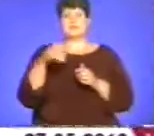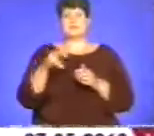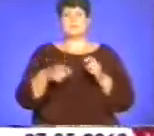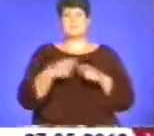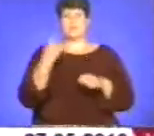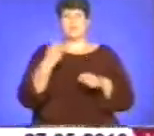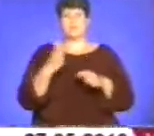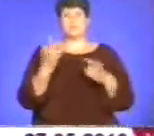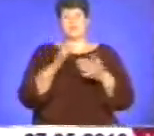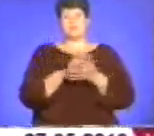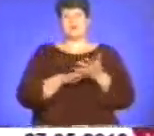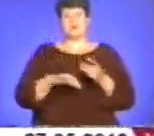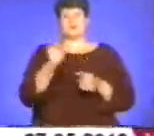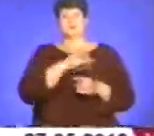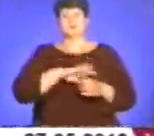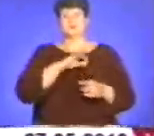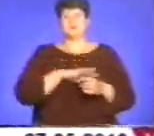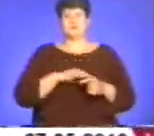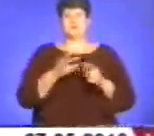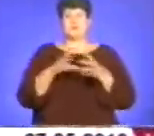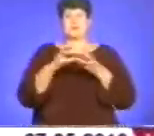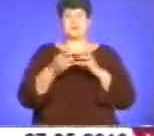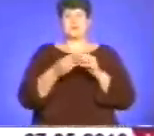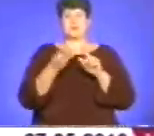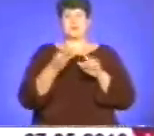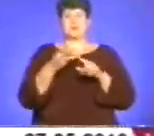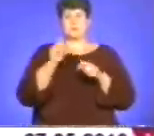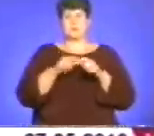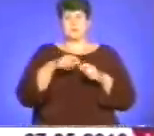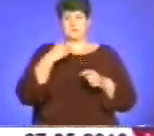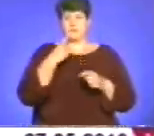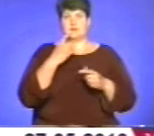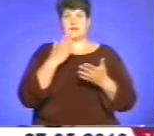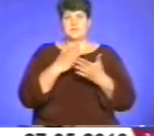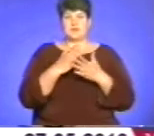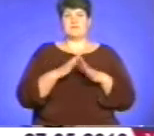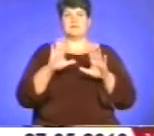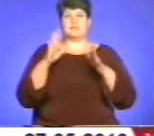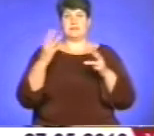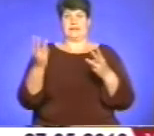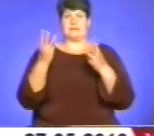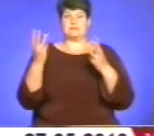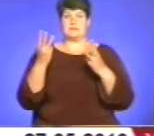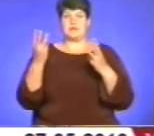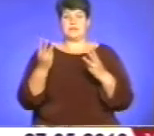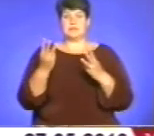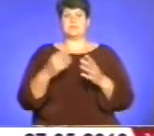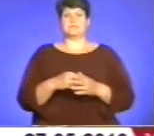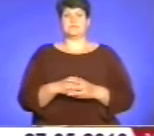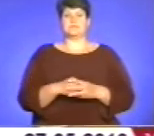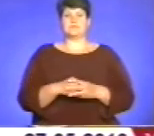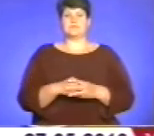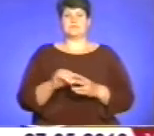експлуатують, про це свідчать результати третьої перевірки. Там допускаються випадки спалювання, тобто підпало сміттєзвалище, що,